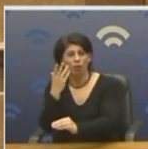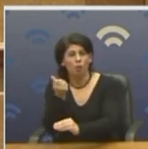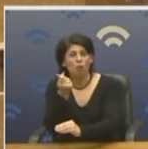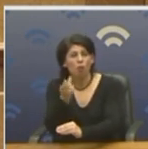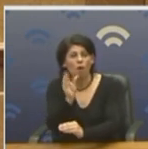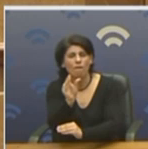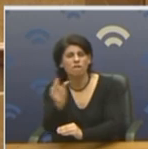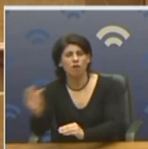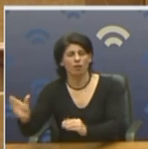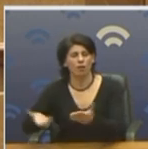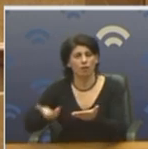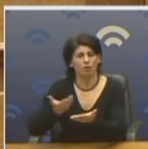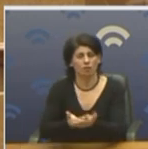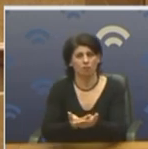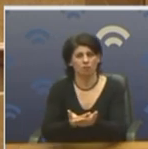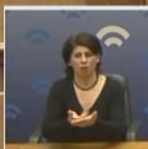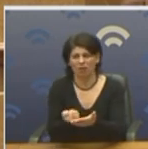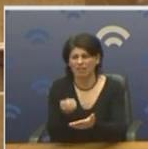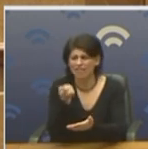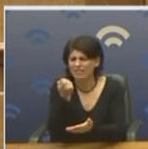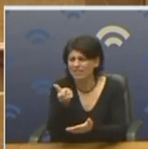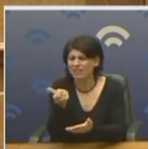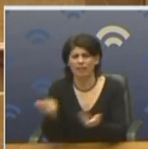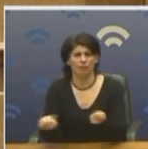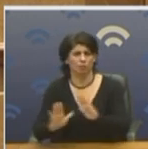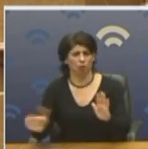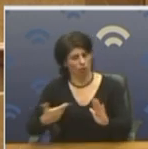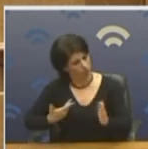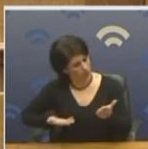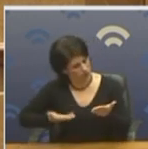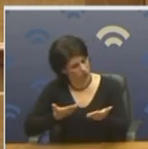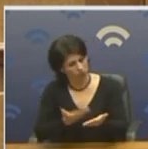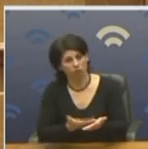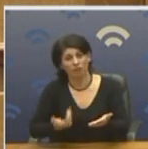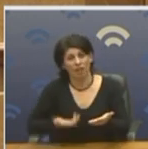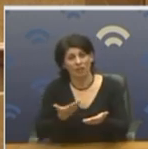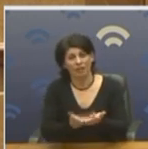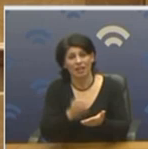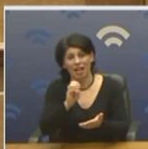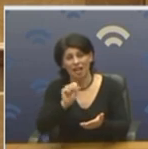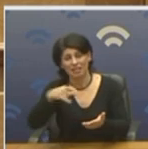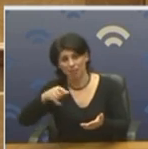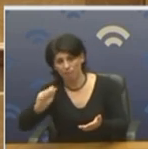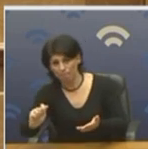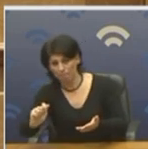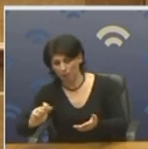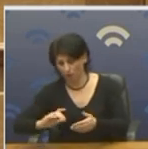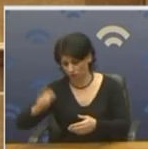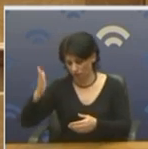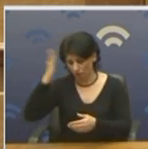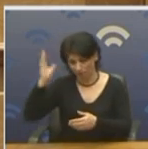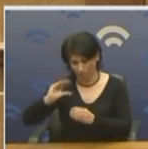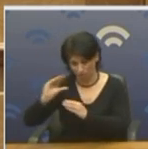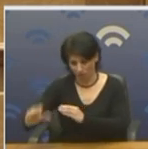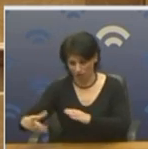Φάκελοι καταθυμμένοι επιχειρήσεων. Μπορώ να σας προσχωμίσω εγώ αν θέλετε. Έχουν κάνει έτσι για ΕΣΠΑ, έχουν βάλει τα ίδια κεφάλαια τους, τα